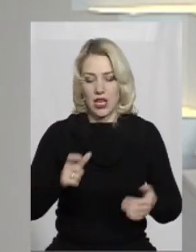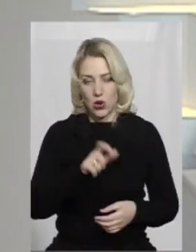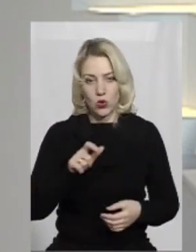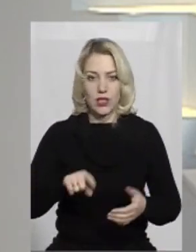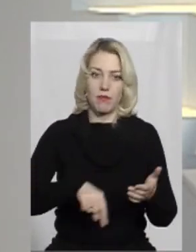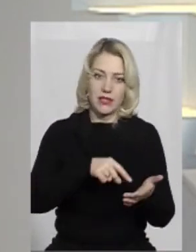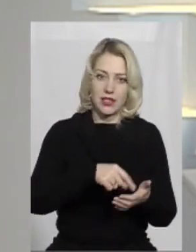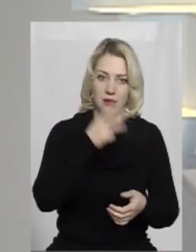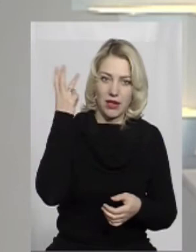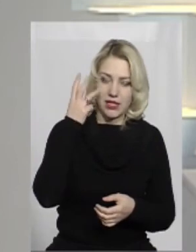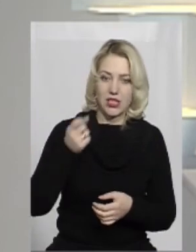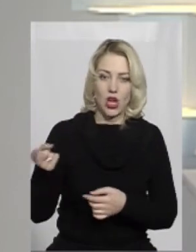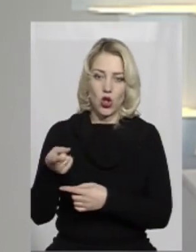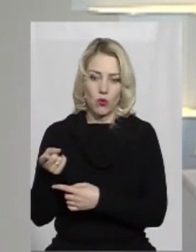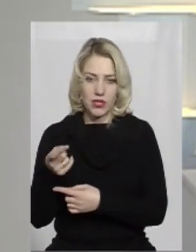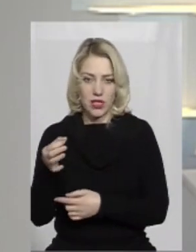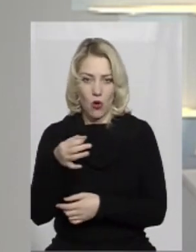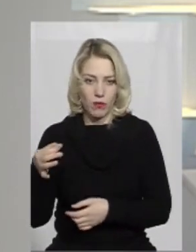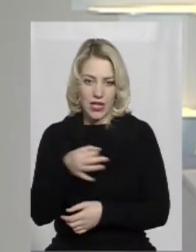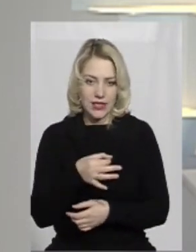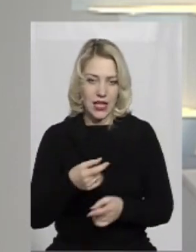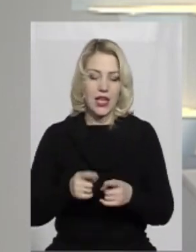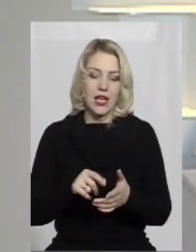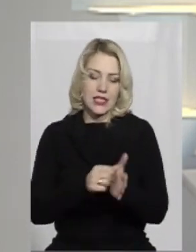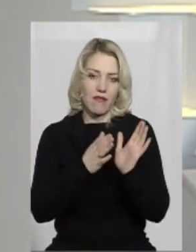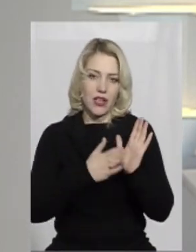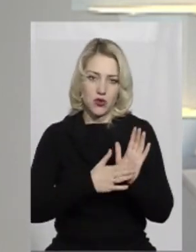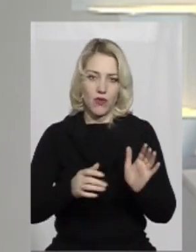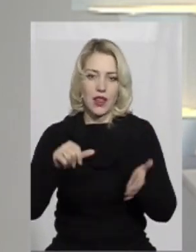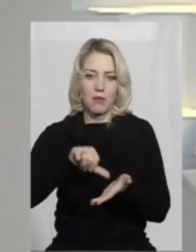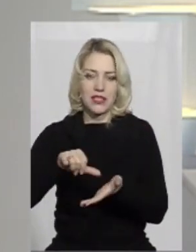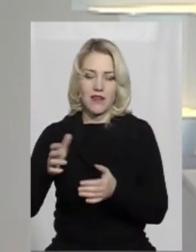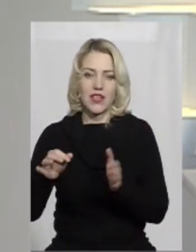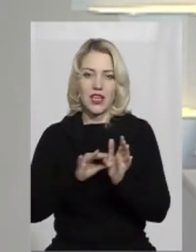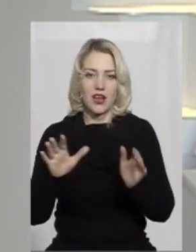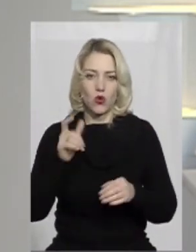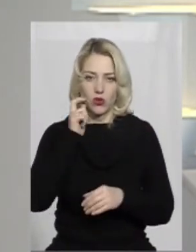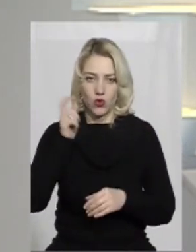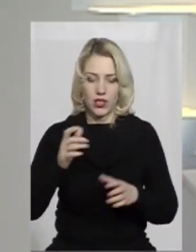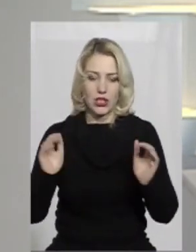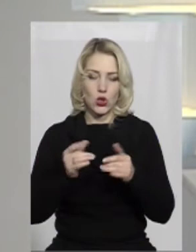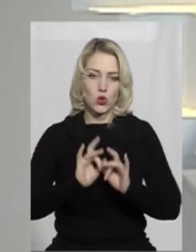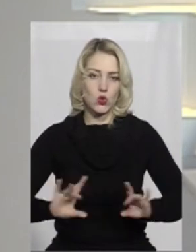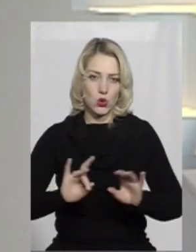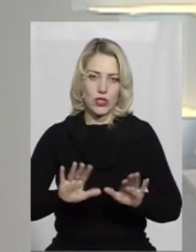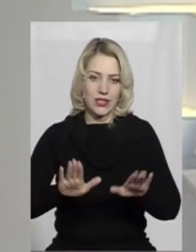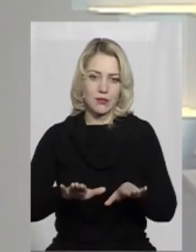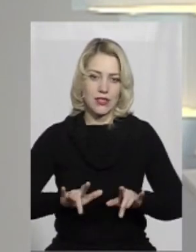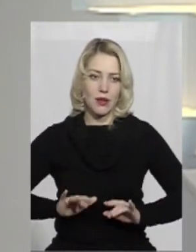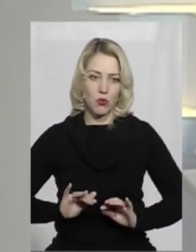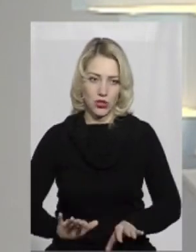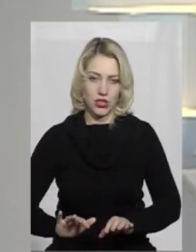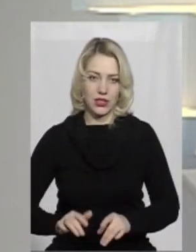Тернопільської областей. Зафіксували це представники Книги рекордів України. Сюжет із місця події